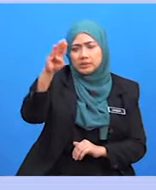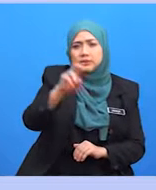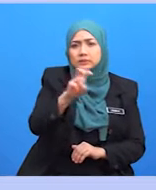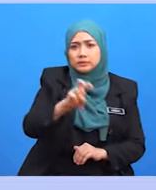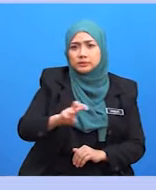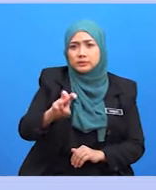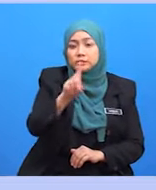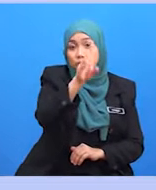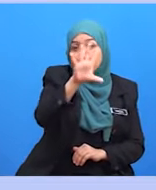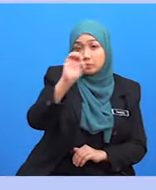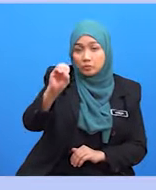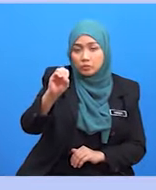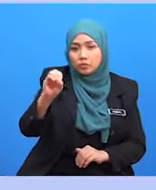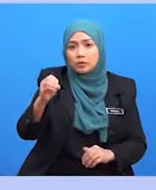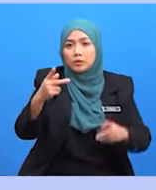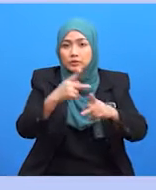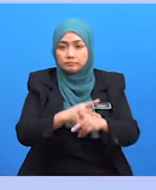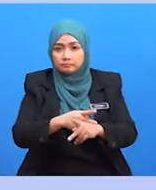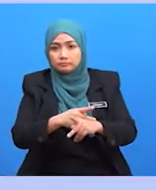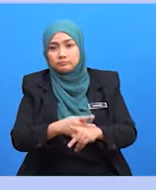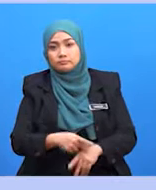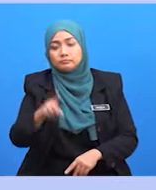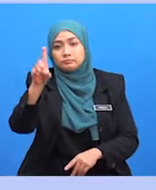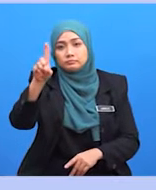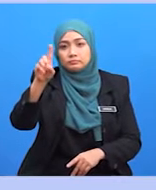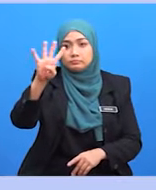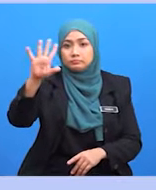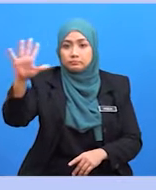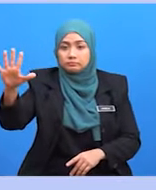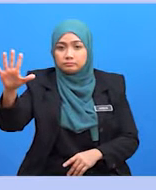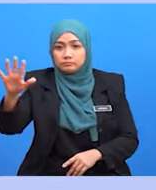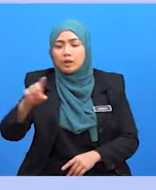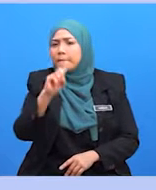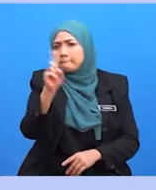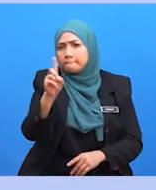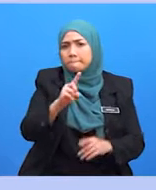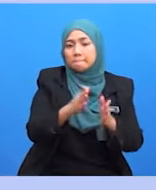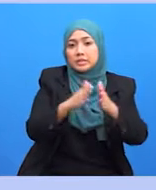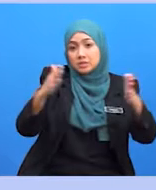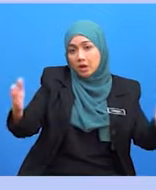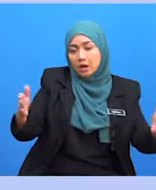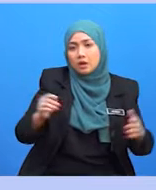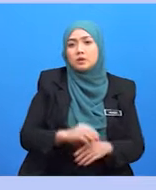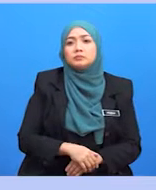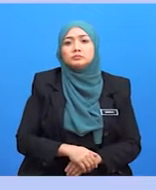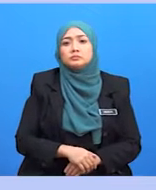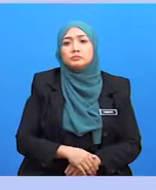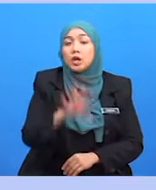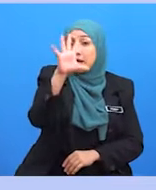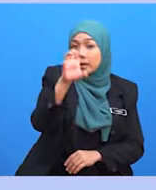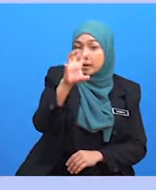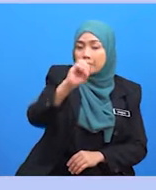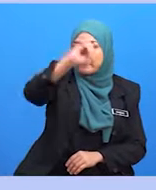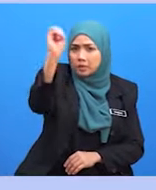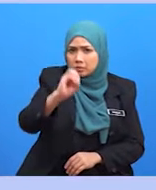45mm atau yang mana lebih besar. Manakala pengurangan berskala 50%